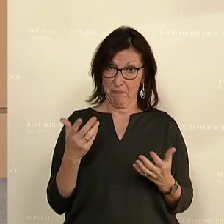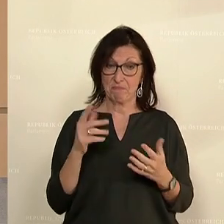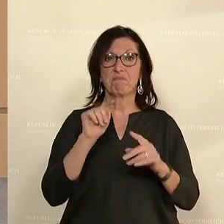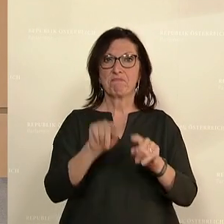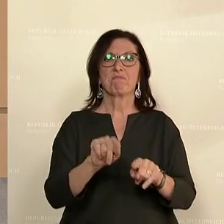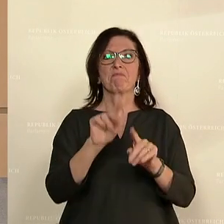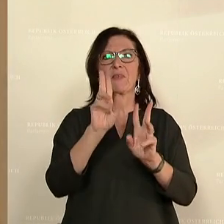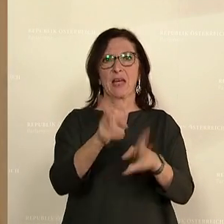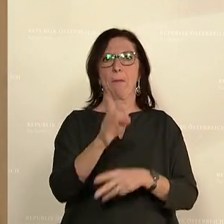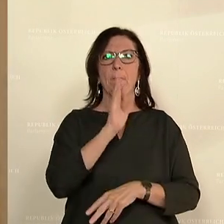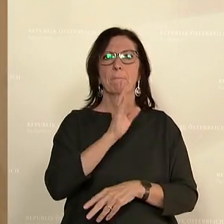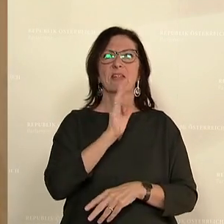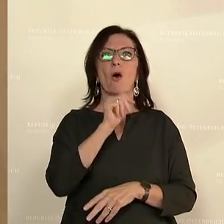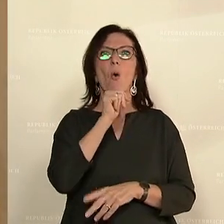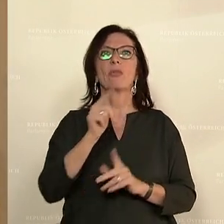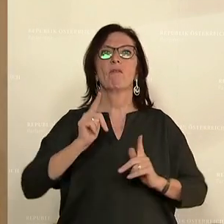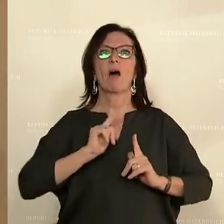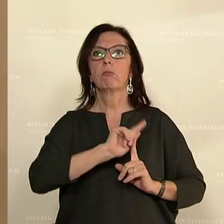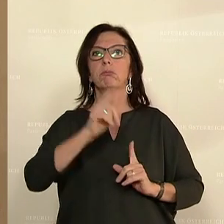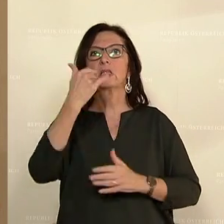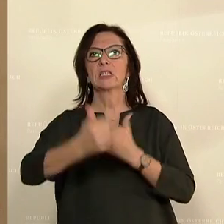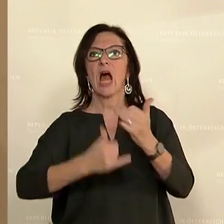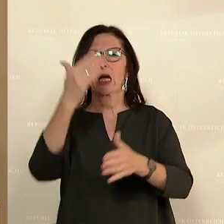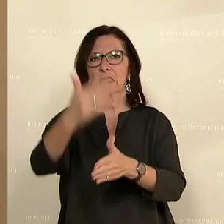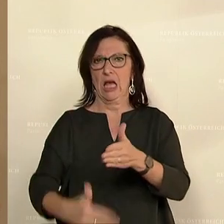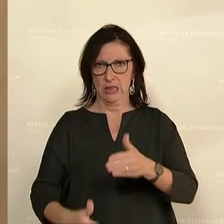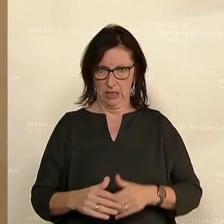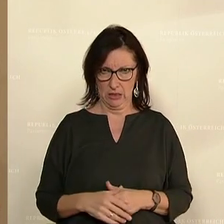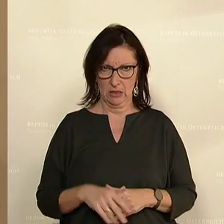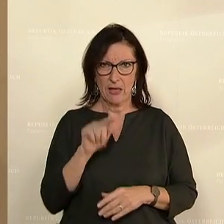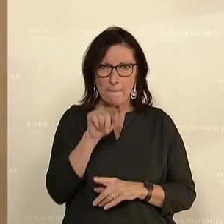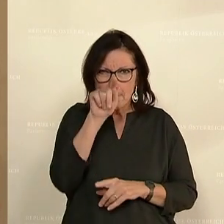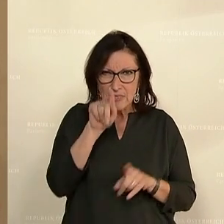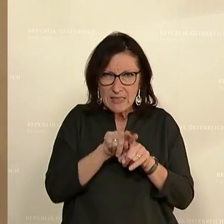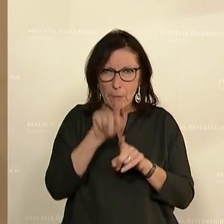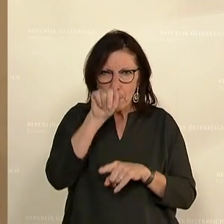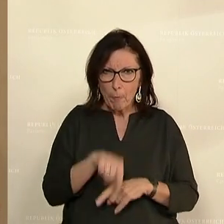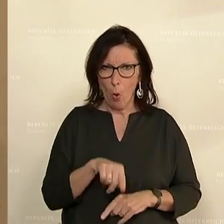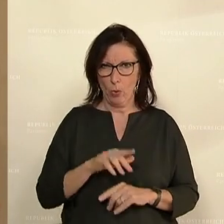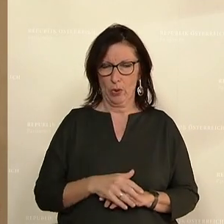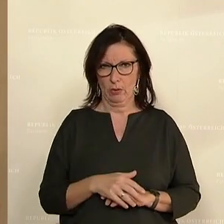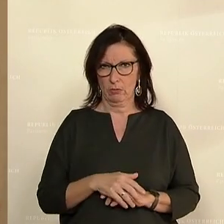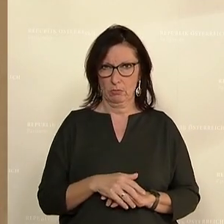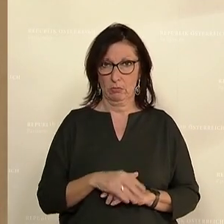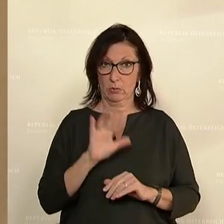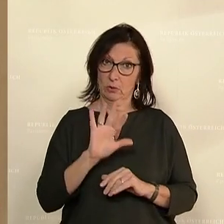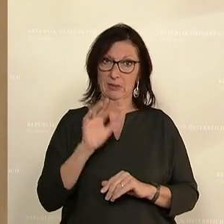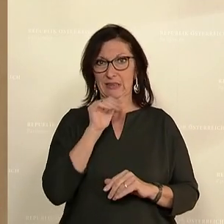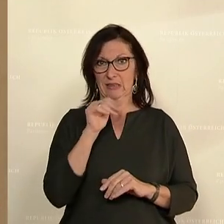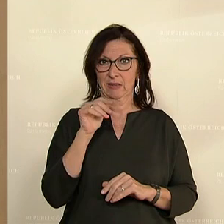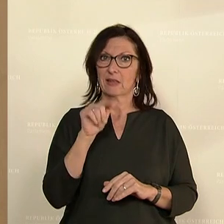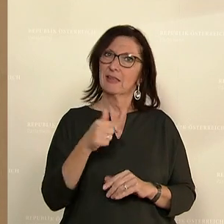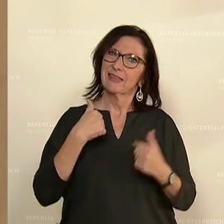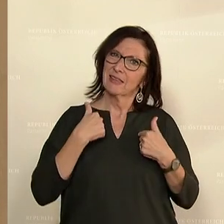nicht erst im Jahresende des Jahres, wo man das 65. Lebensjahr erreicht.